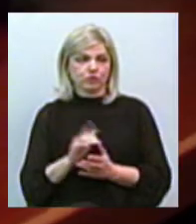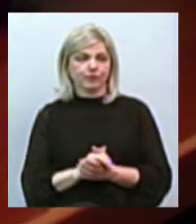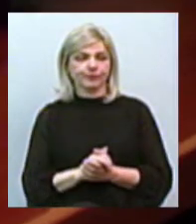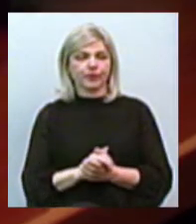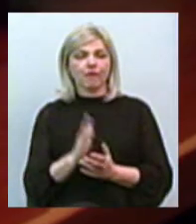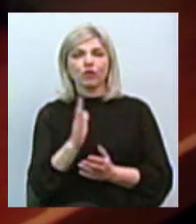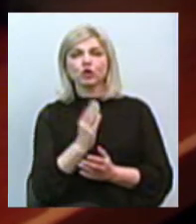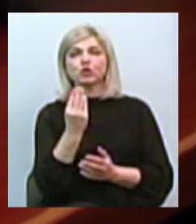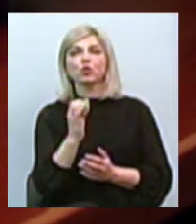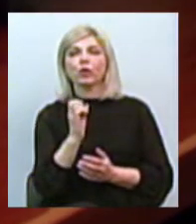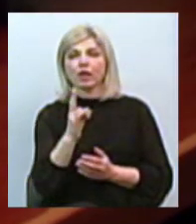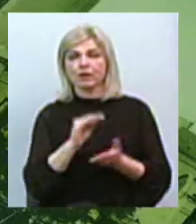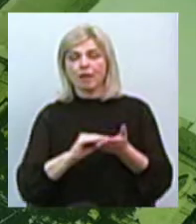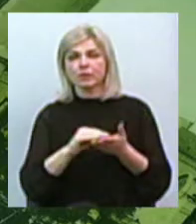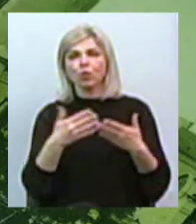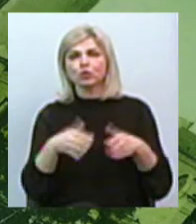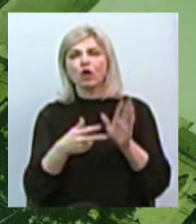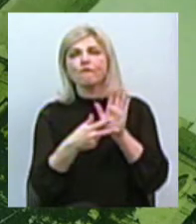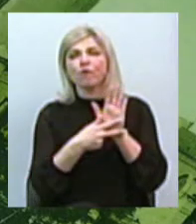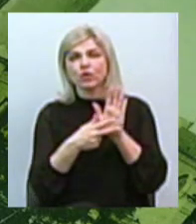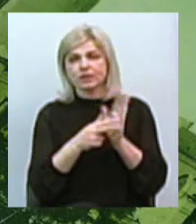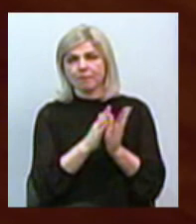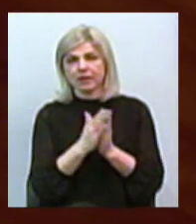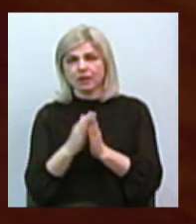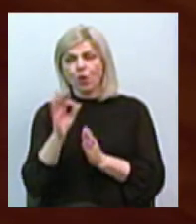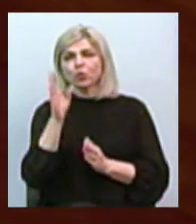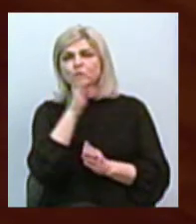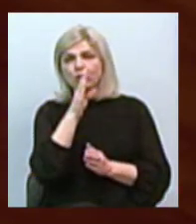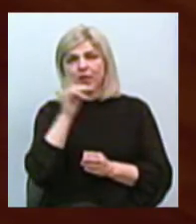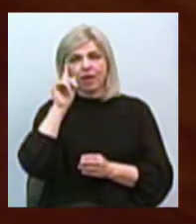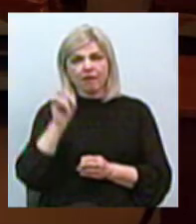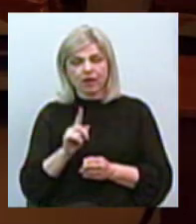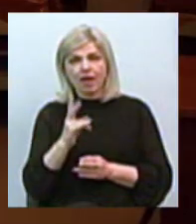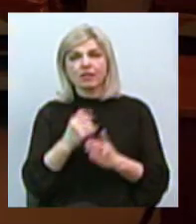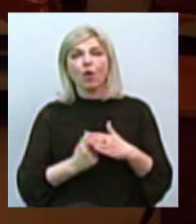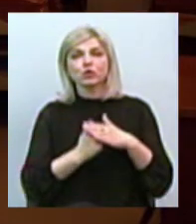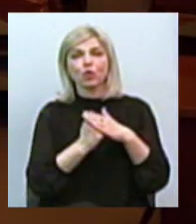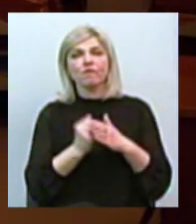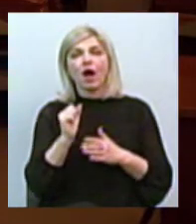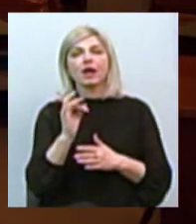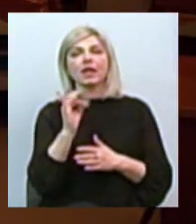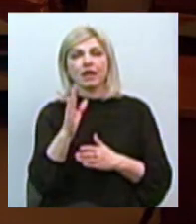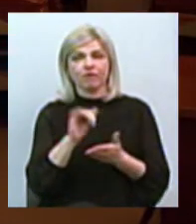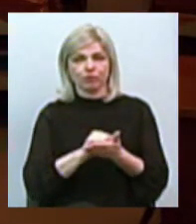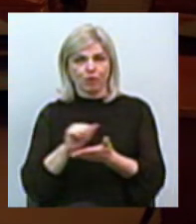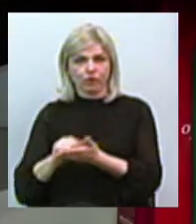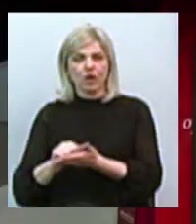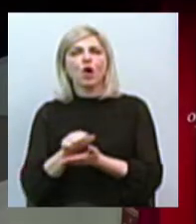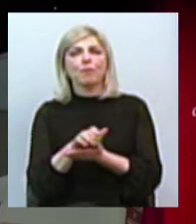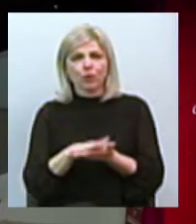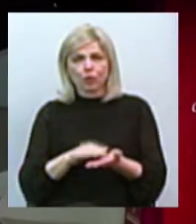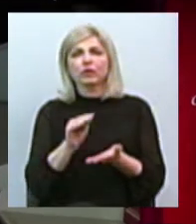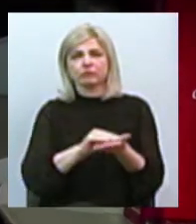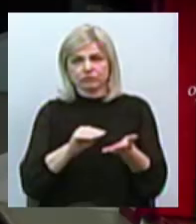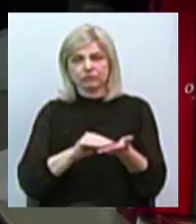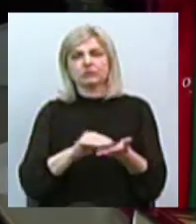написав вже вісім книг про долі євреїв на основі архівних матеріалів та продовжує працювати над документами для